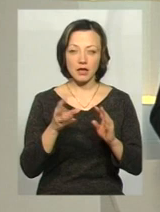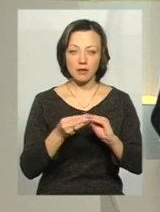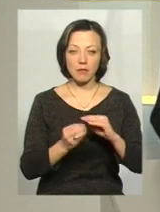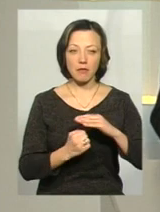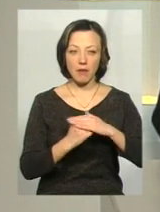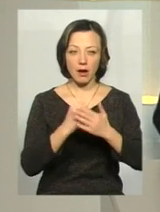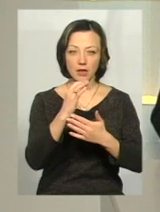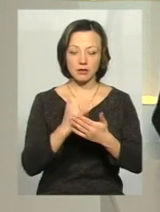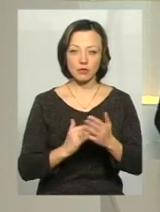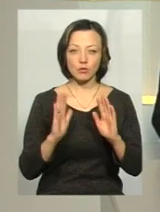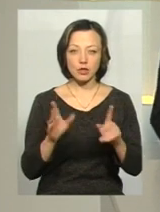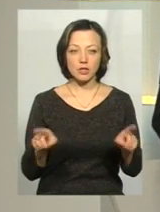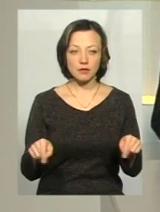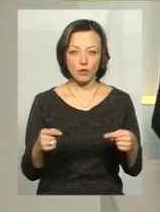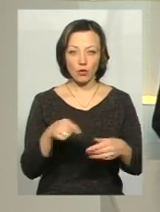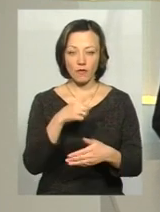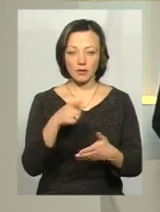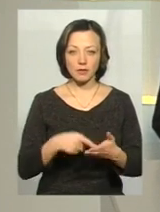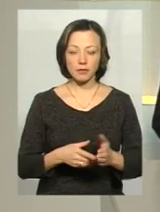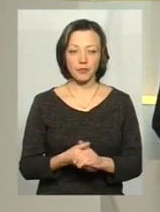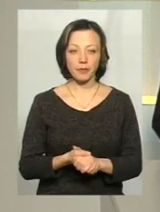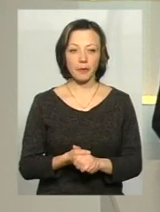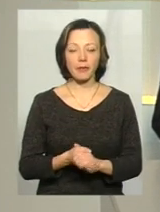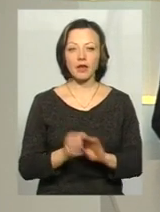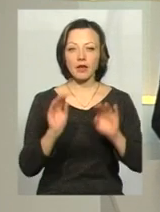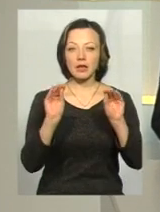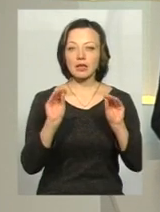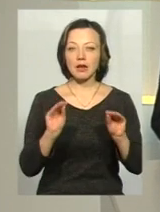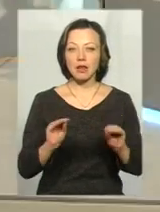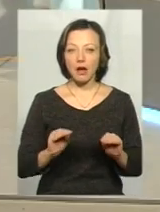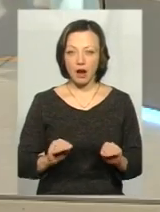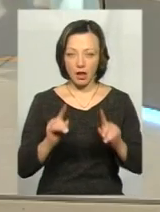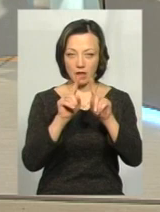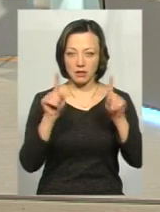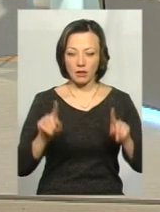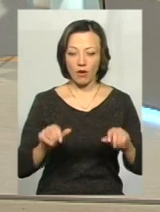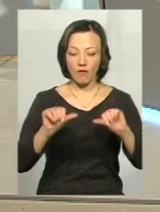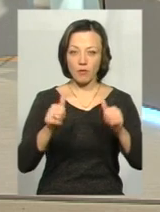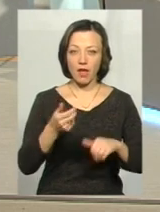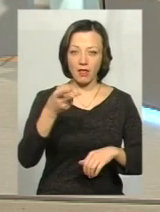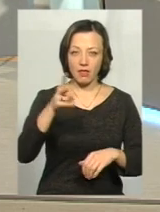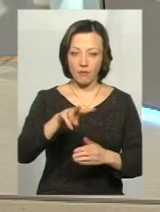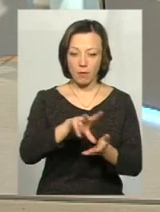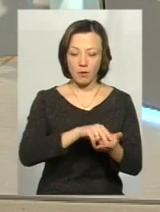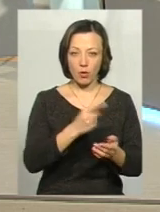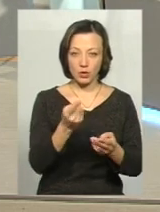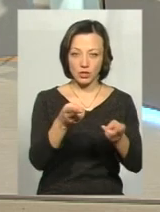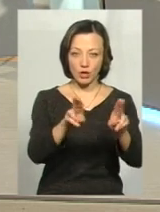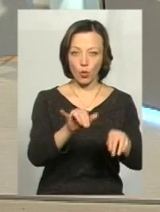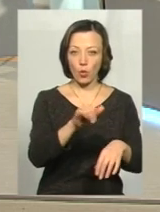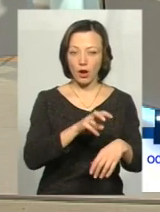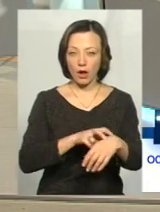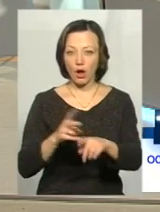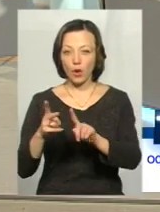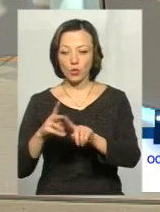буде створюватись? Декларація оформляється в двох примірниках. Один примірник залишається у лікаря,